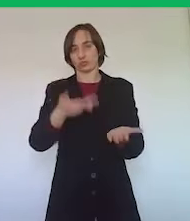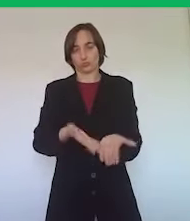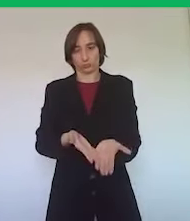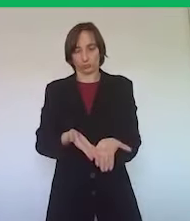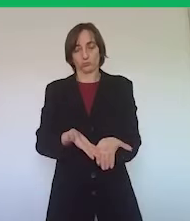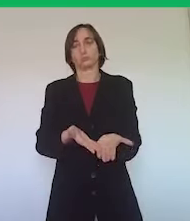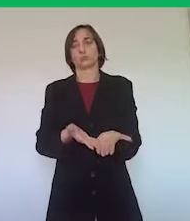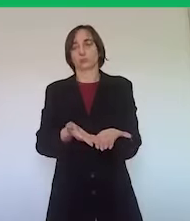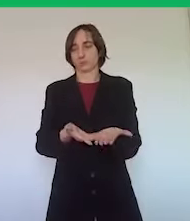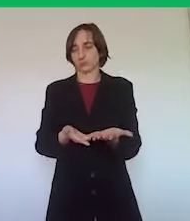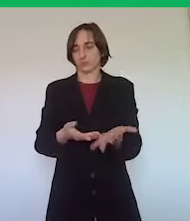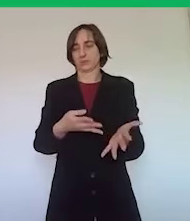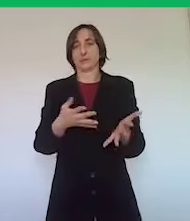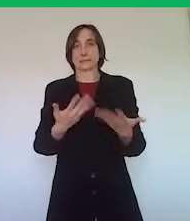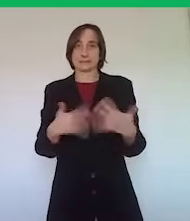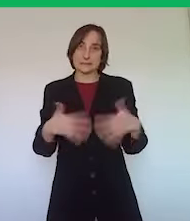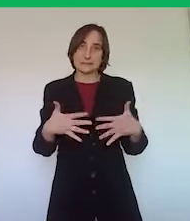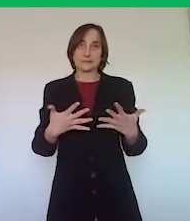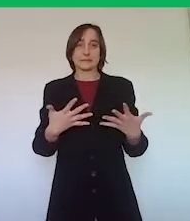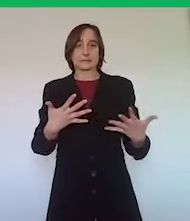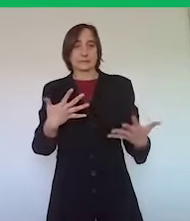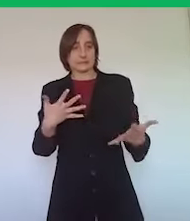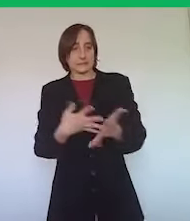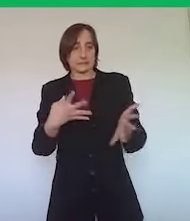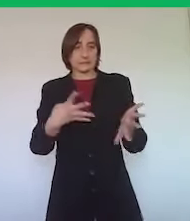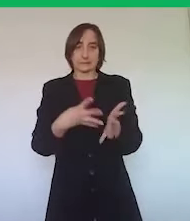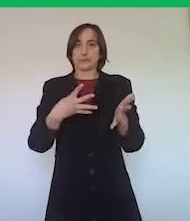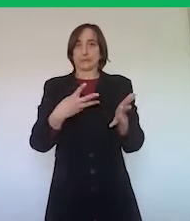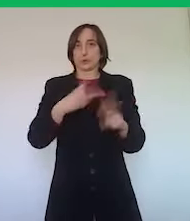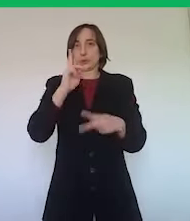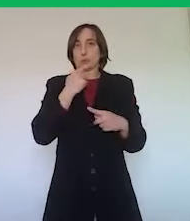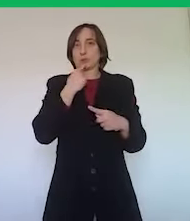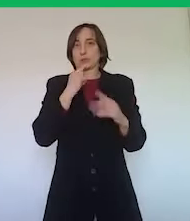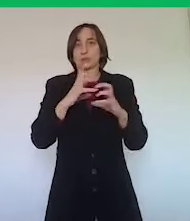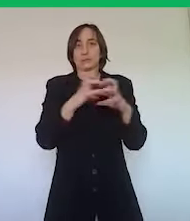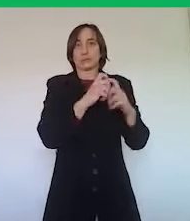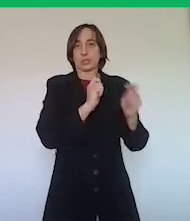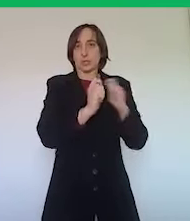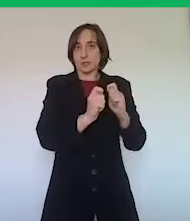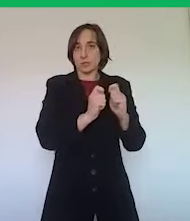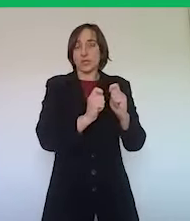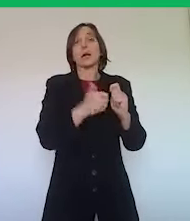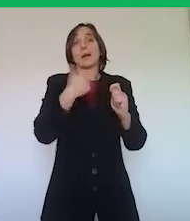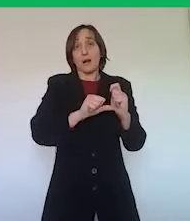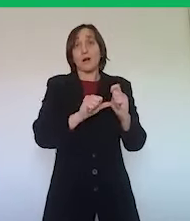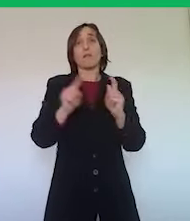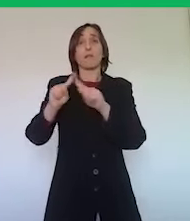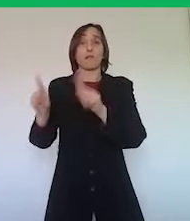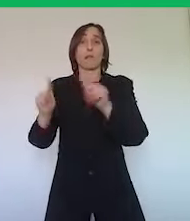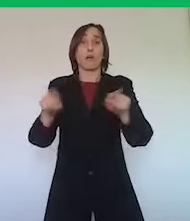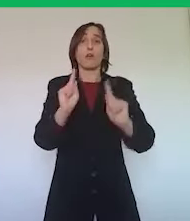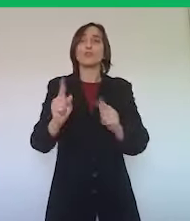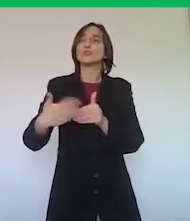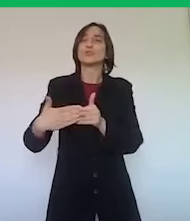per certi versi anche drammatica per alcune attività di carattere commerciale, ci sono anche gli